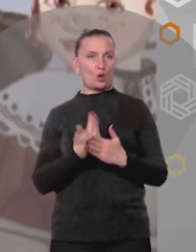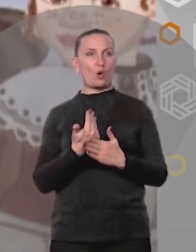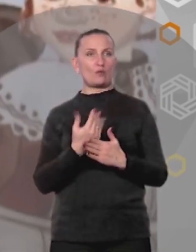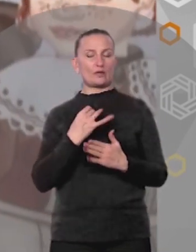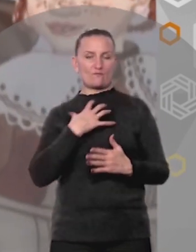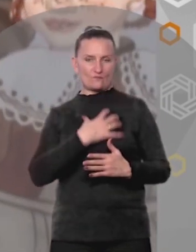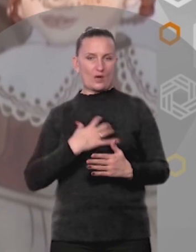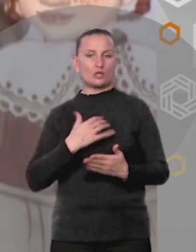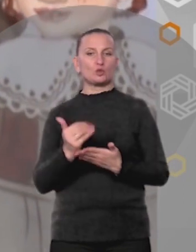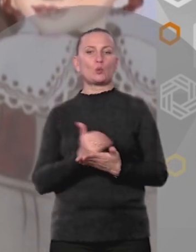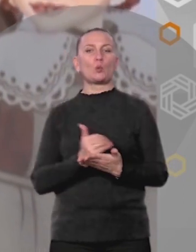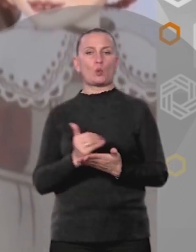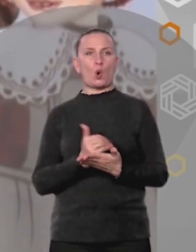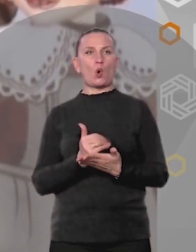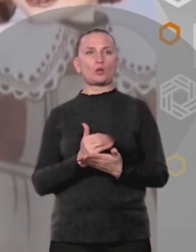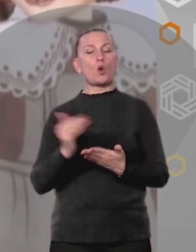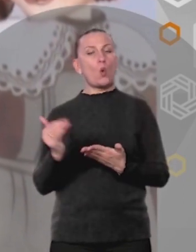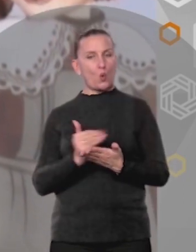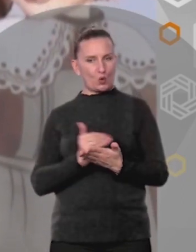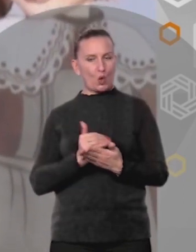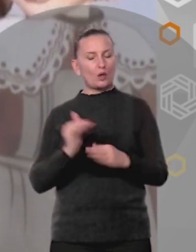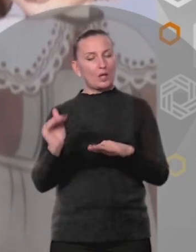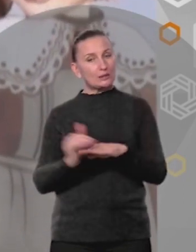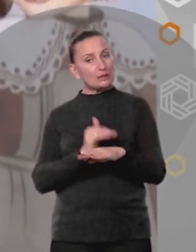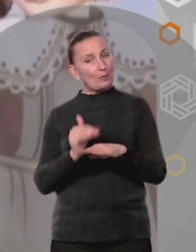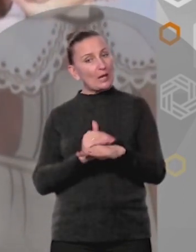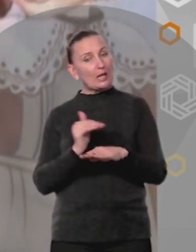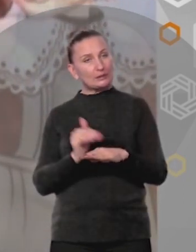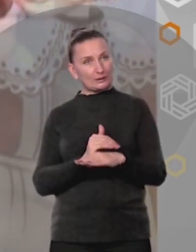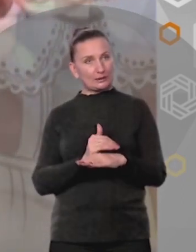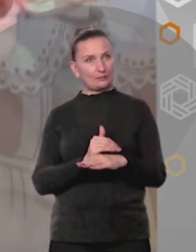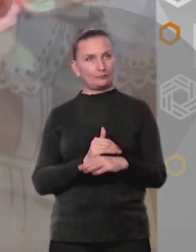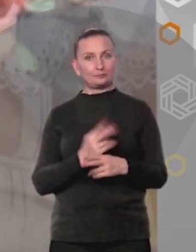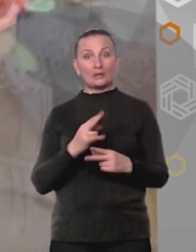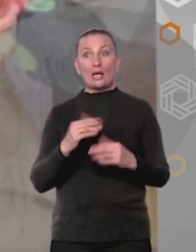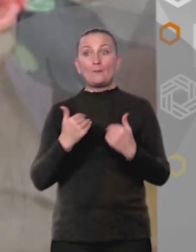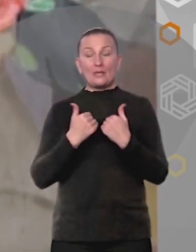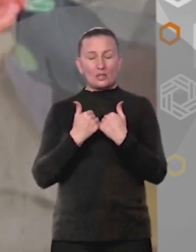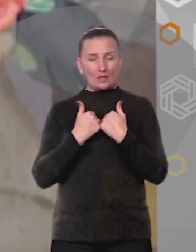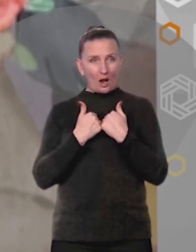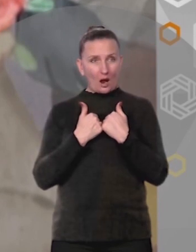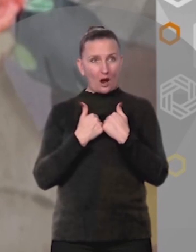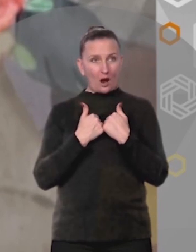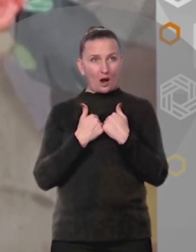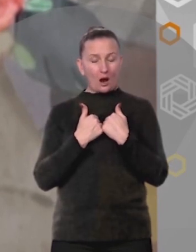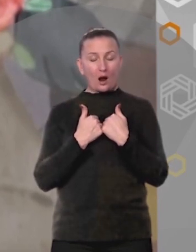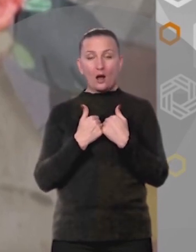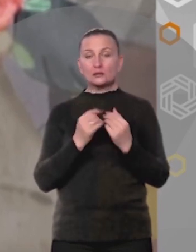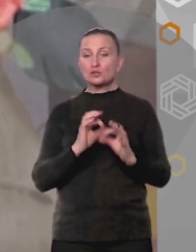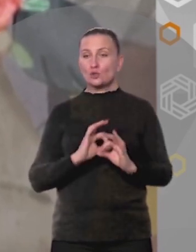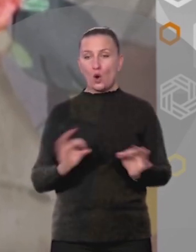И очень важный урок Урок доброты Для меня? Ой! Вот